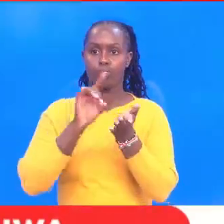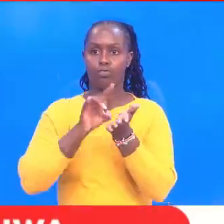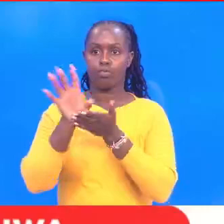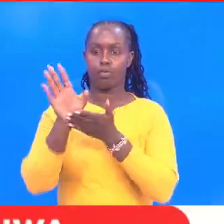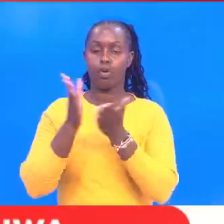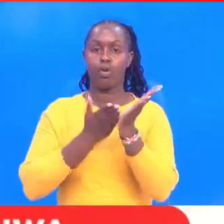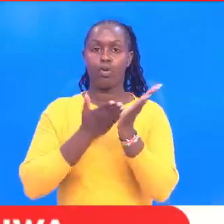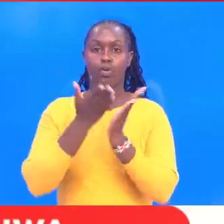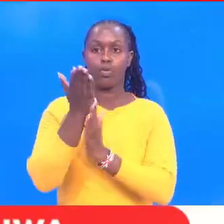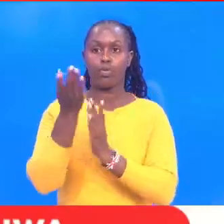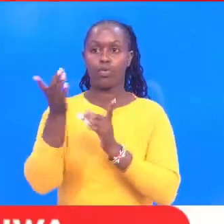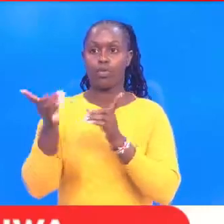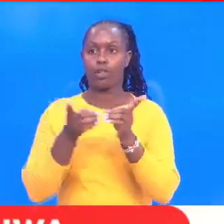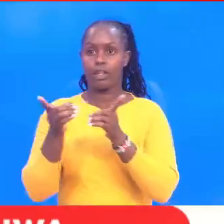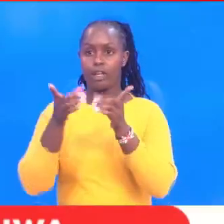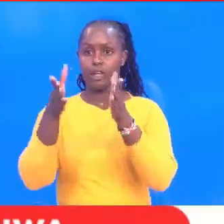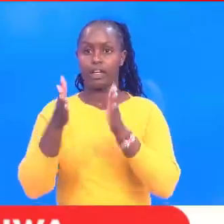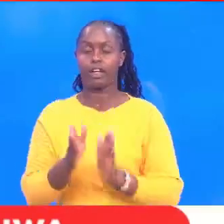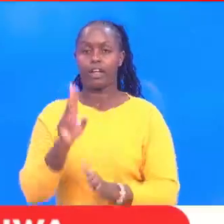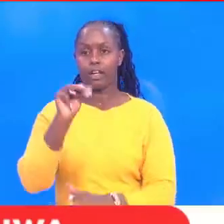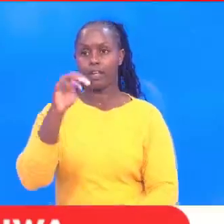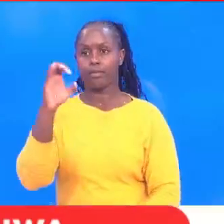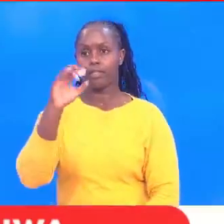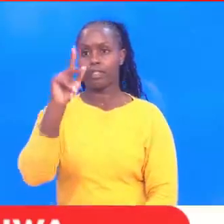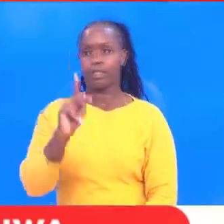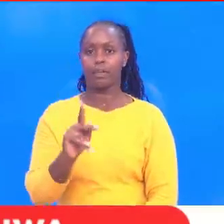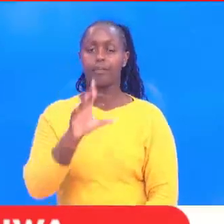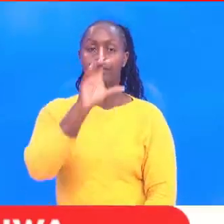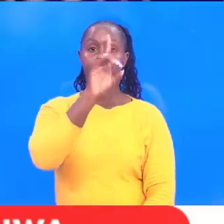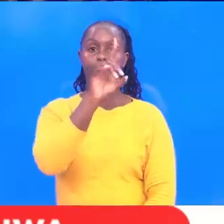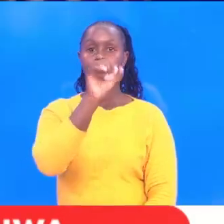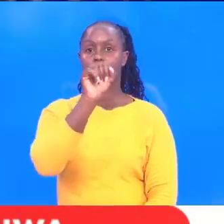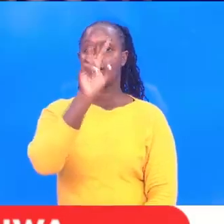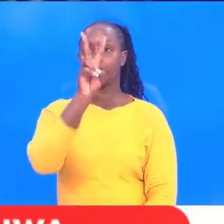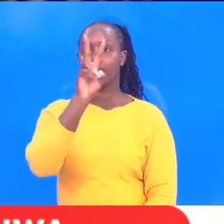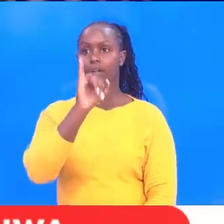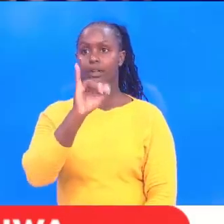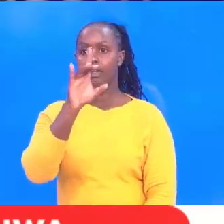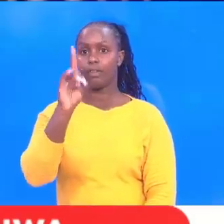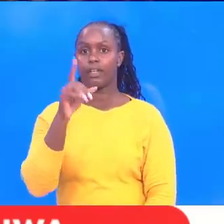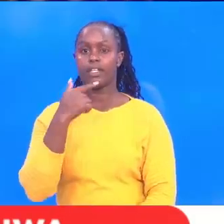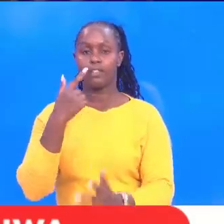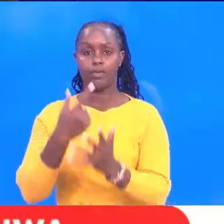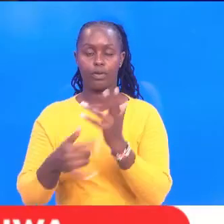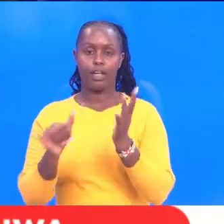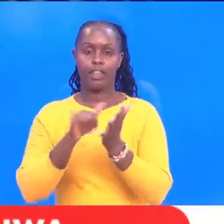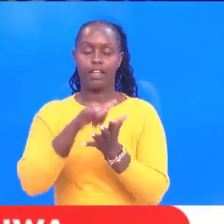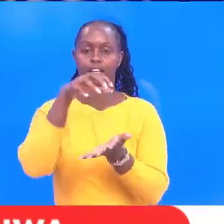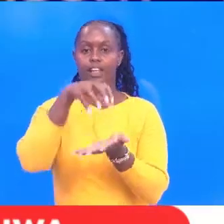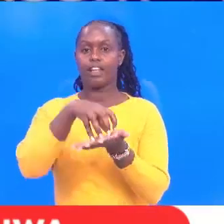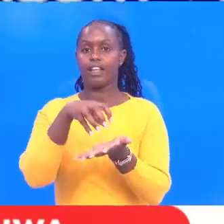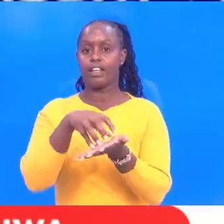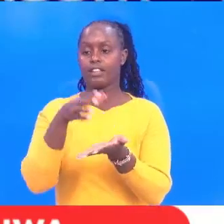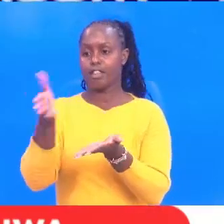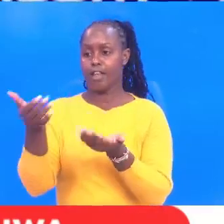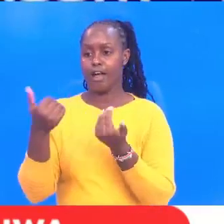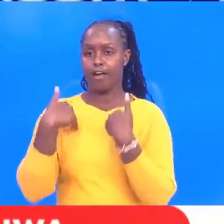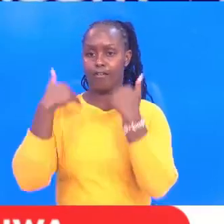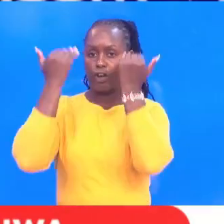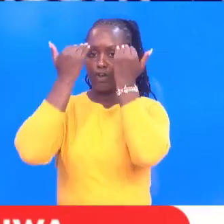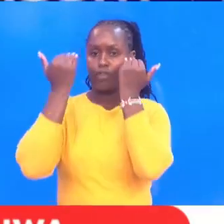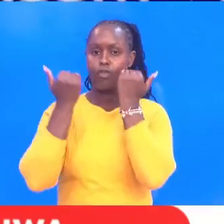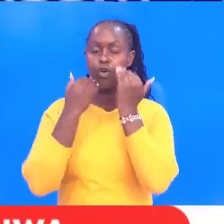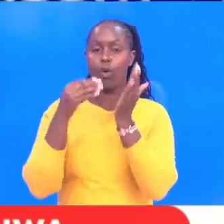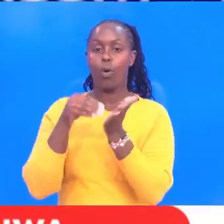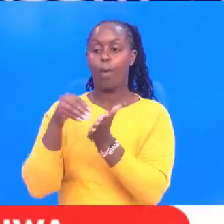kwa mkurugezi mtendaji wa MCK David Omoyo. Imesema kuwa wamefungua kesi makamani kudai fidia ya haraka kwa waandish wa habari